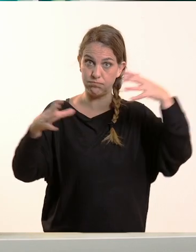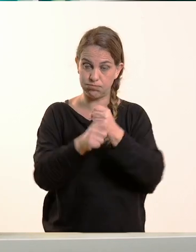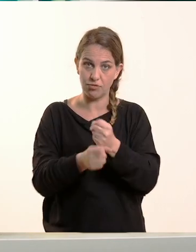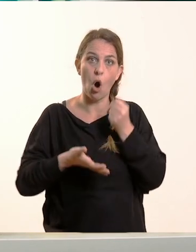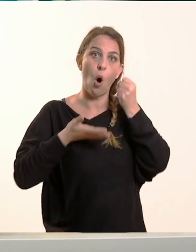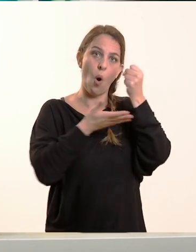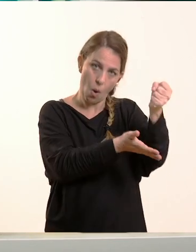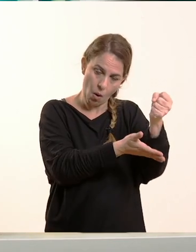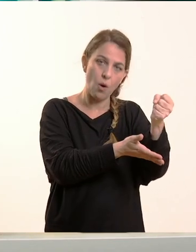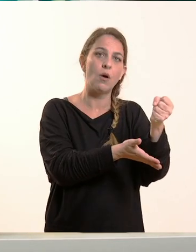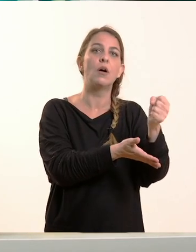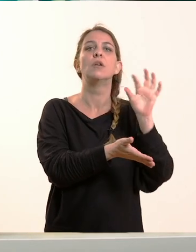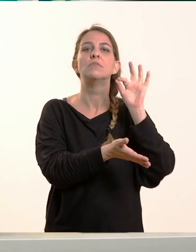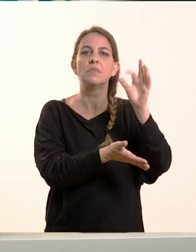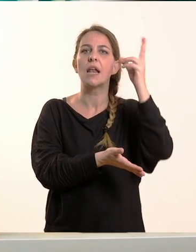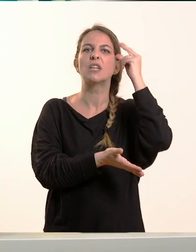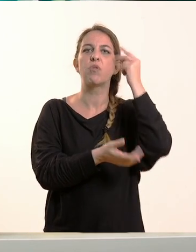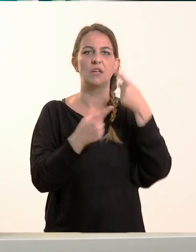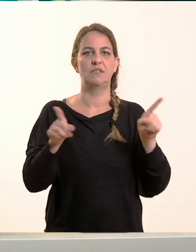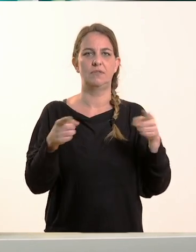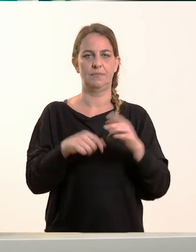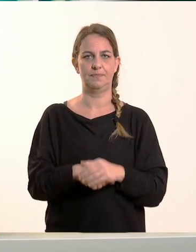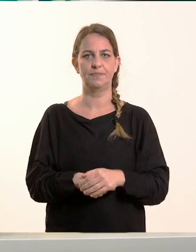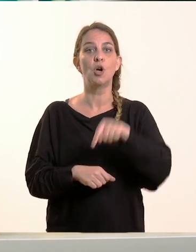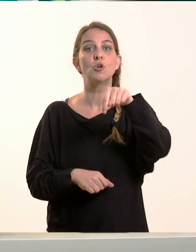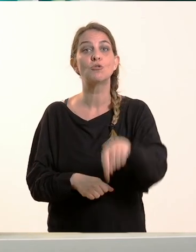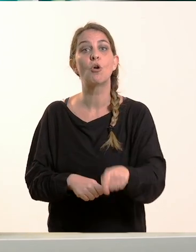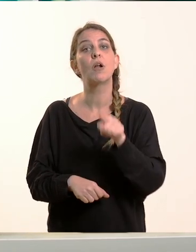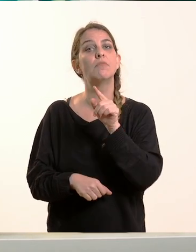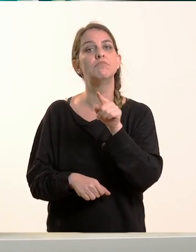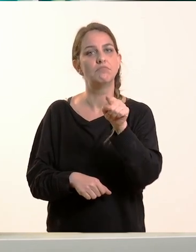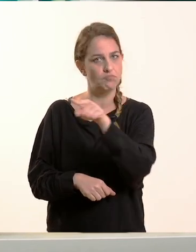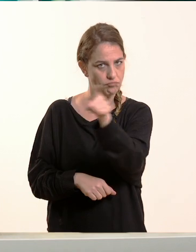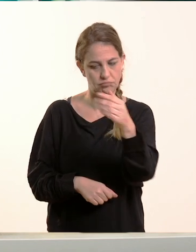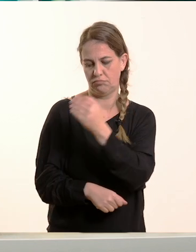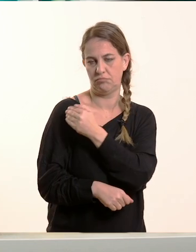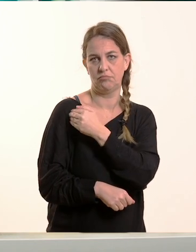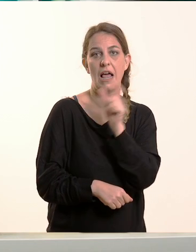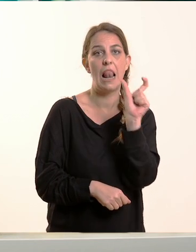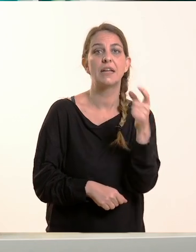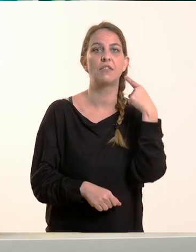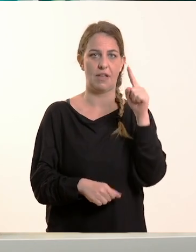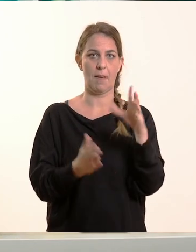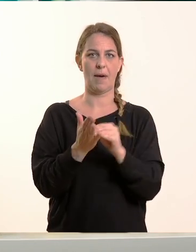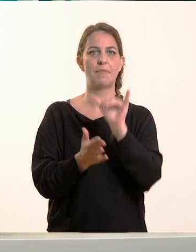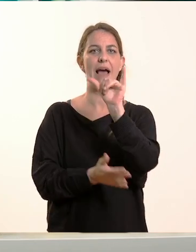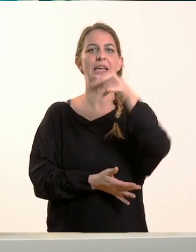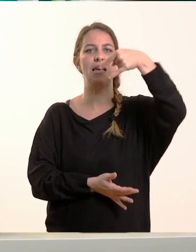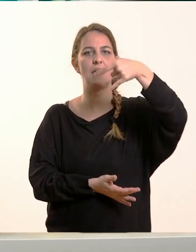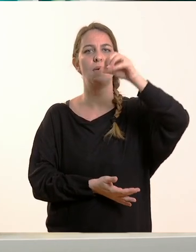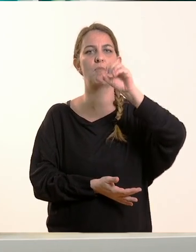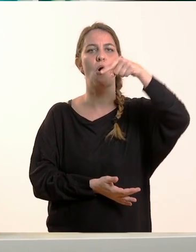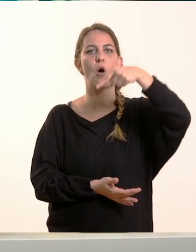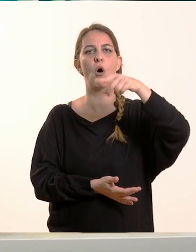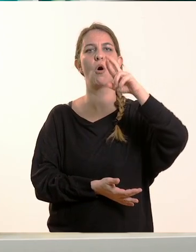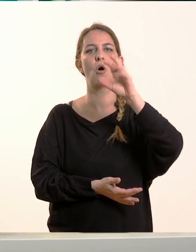Οπότε εδώ ήρθε η ώρα να με ρωτήσετε τις άγνωστες λέξεις, γιατί νομίζω ότι υποτροφία είναι μία από τις λέξεις